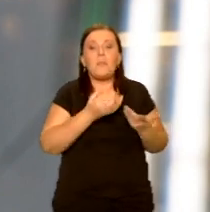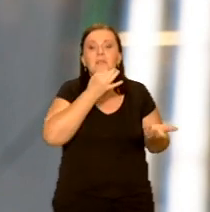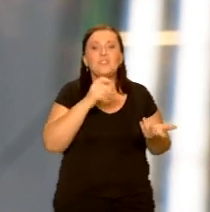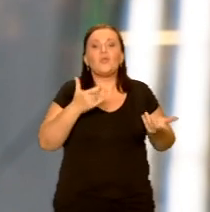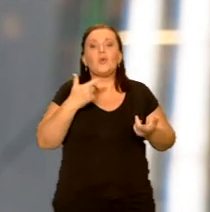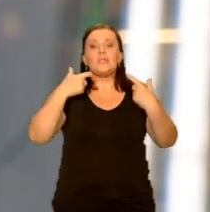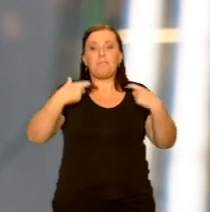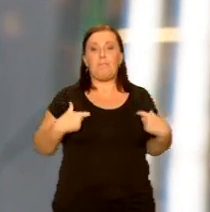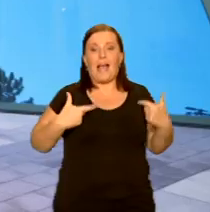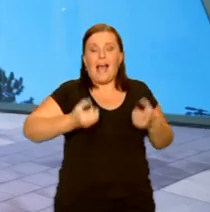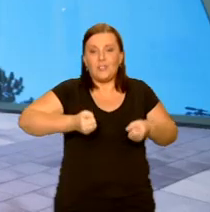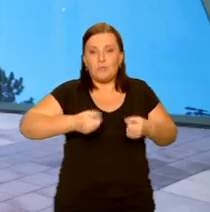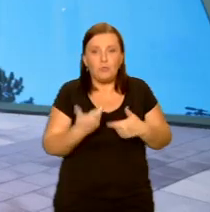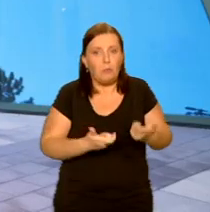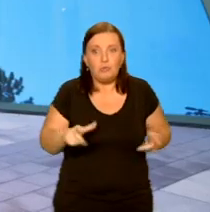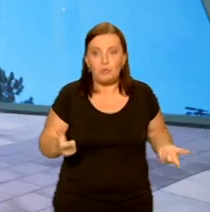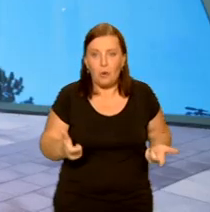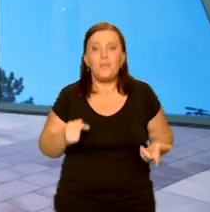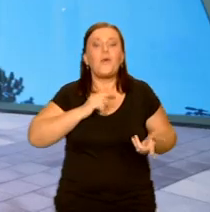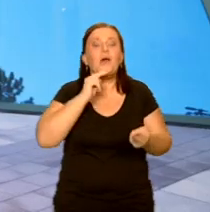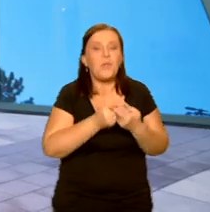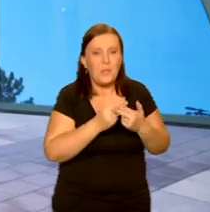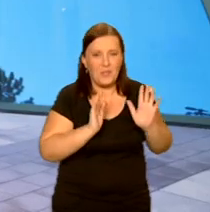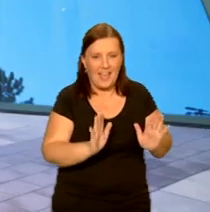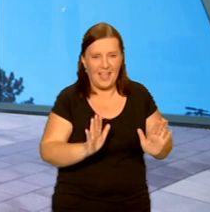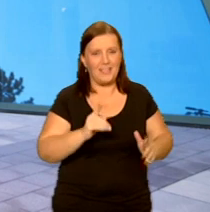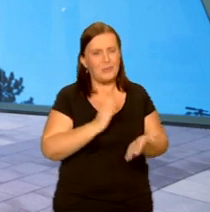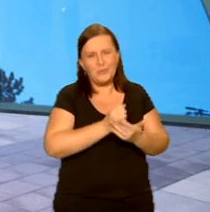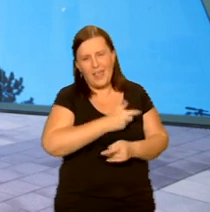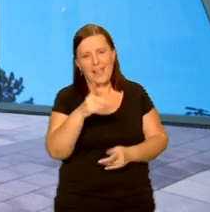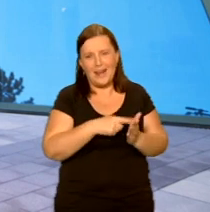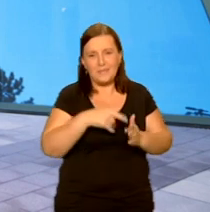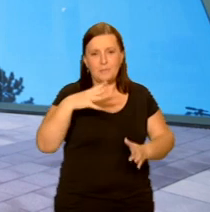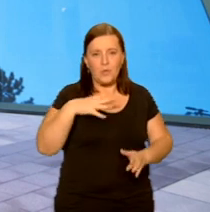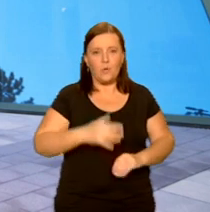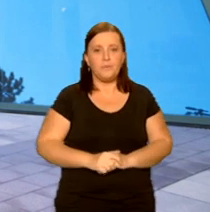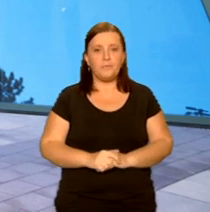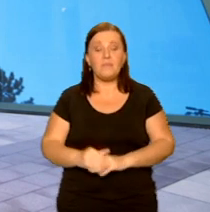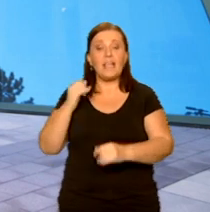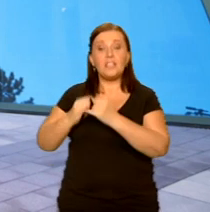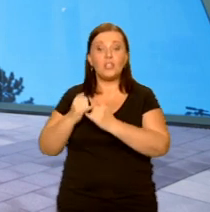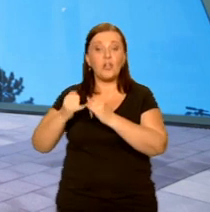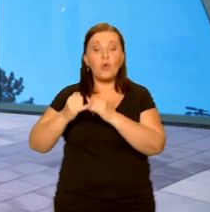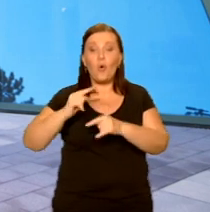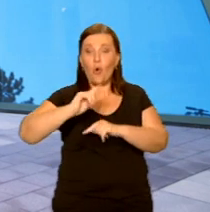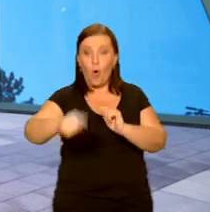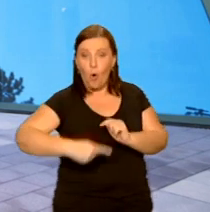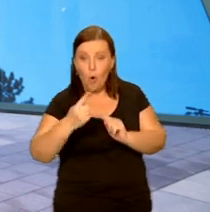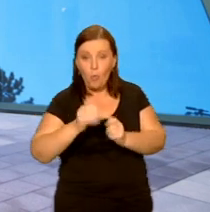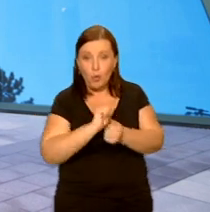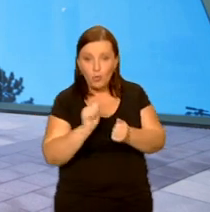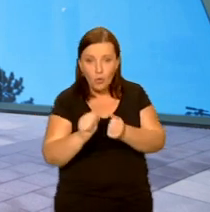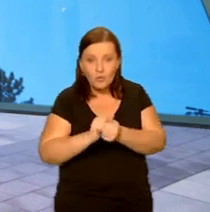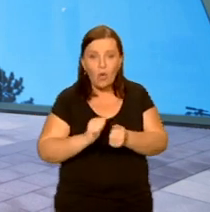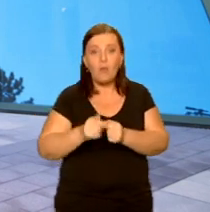bagażem? Już odpowiadam, bo takie przypadki już miały miejsce wielokrotnie. Jeżeli koło jest uszkodzone i przełożymy